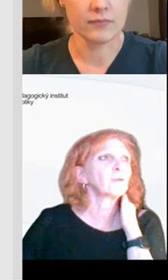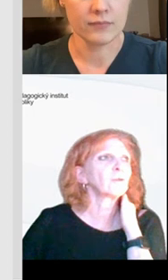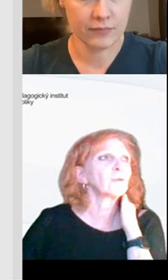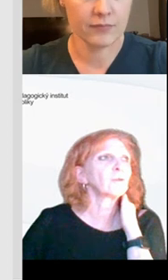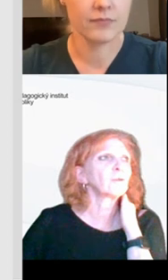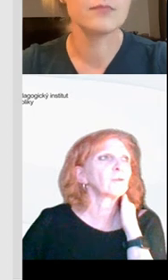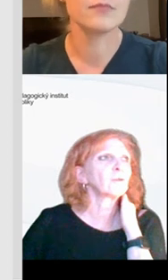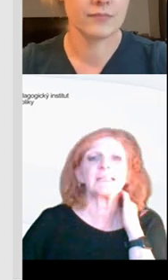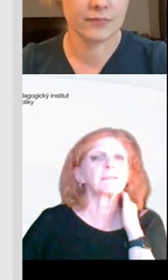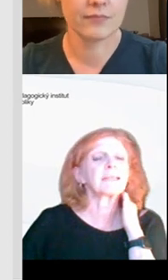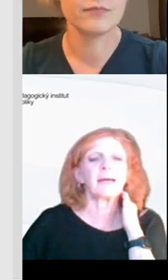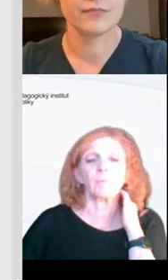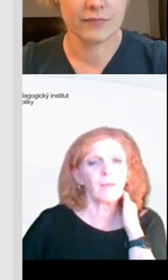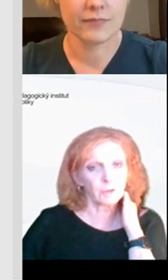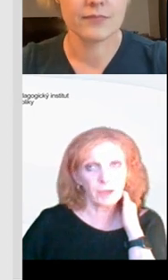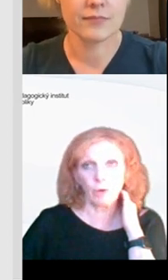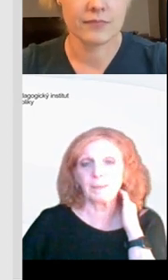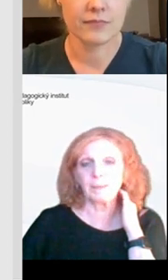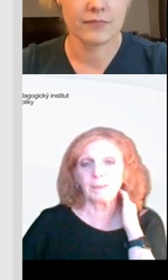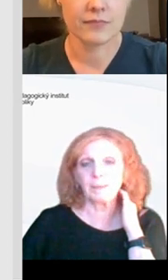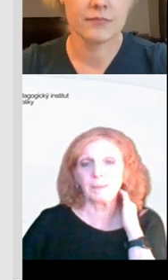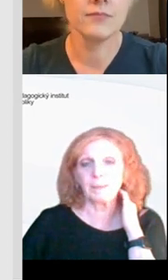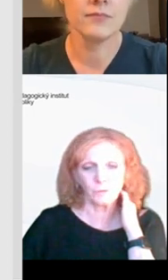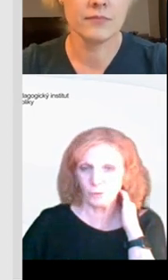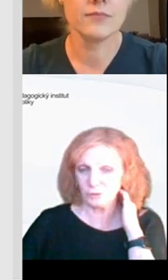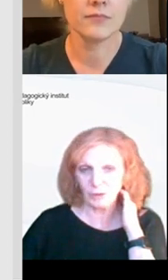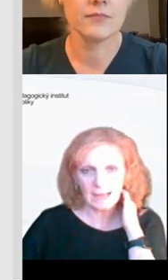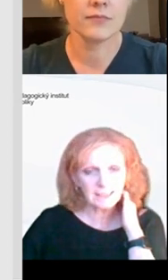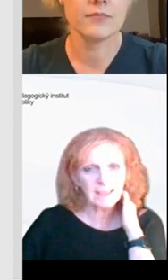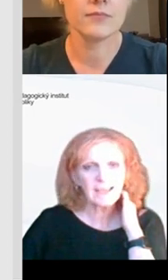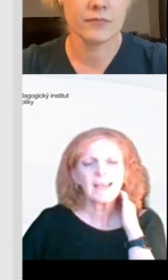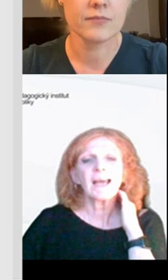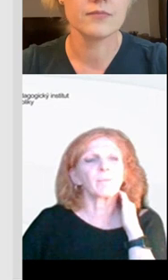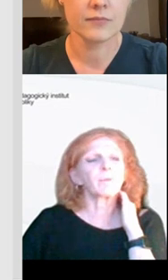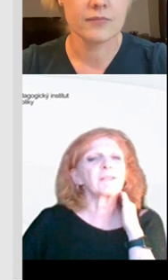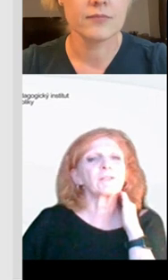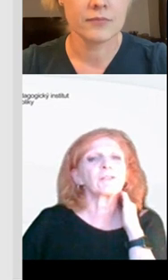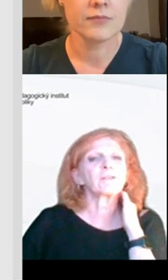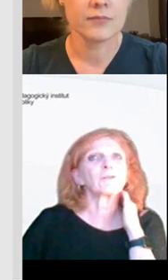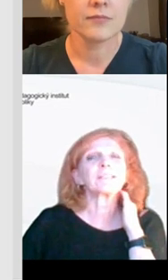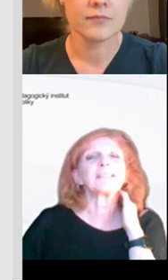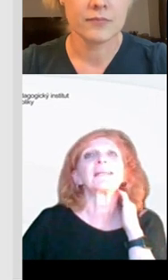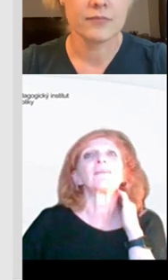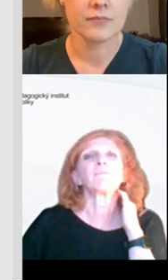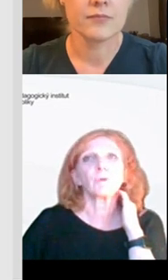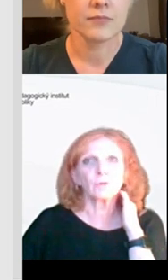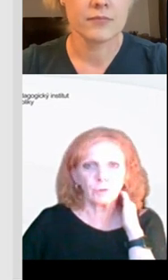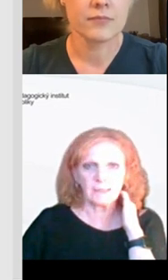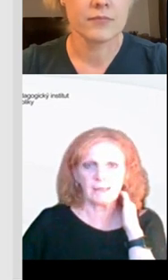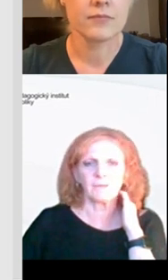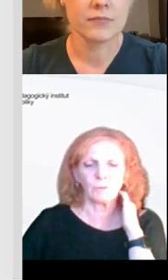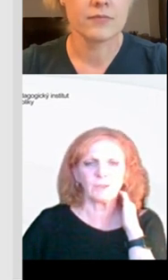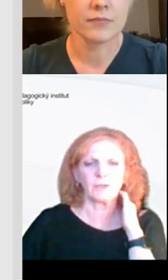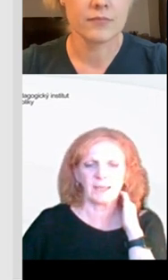třídenní dohledávání, tady z písmeny jsme teda uprváčka úplně na začátku, je u školní docházky a budeme řešit činnosti, které vy